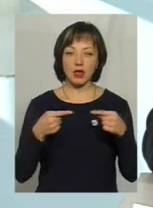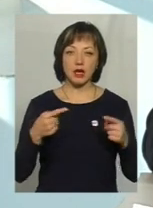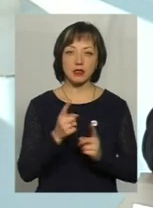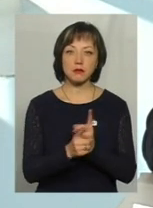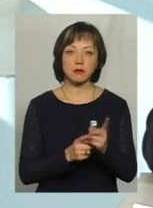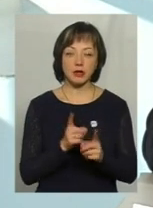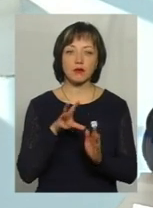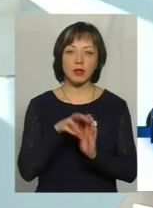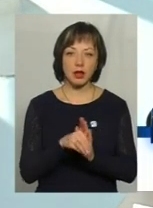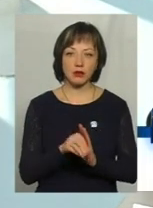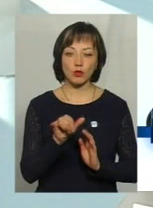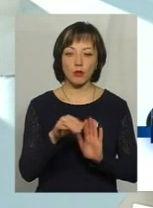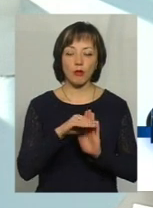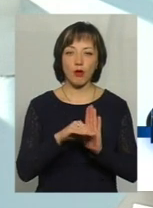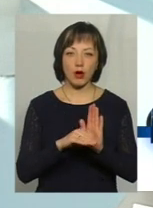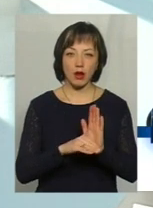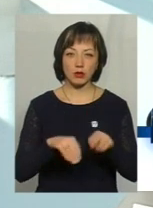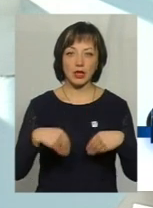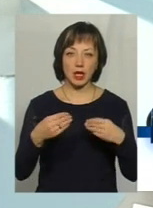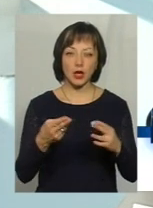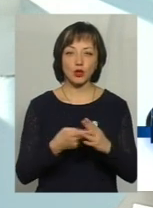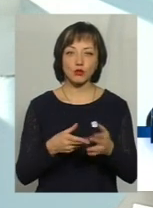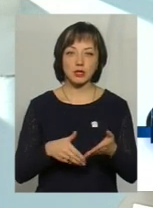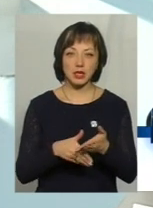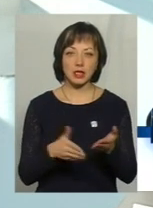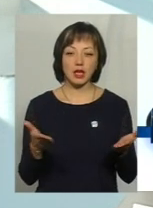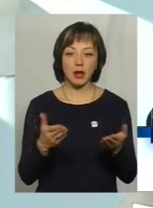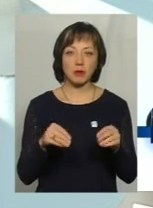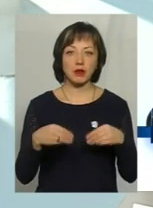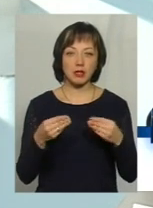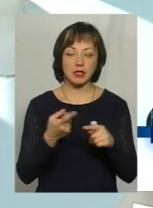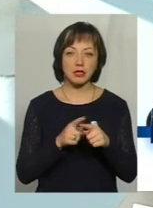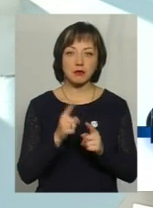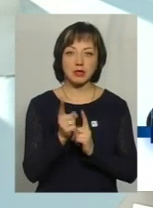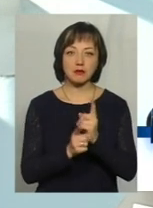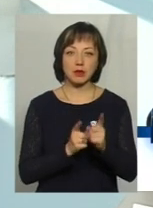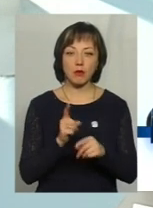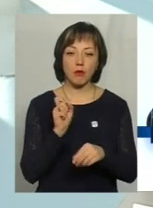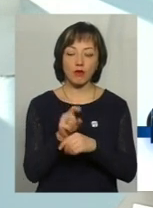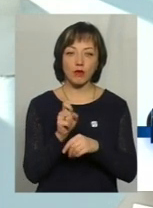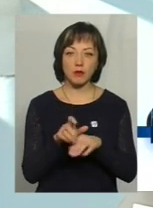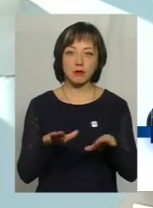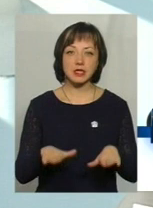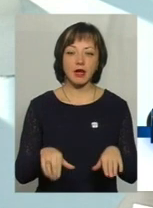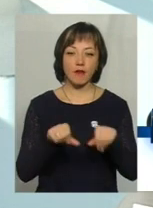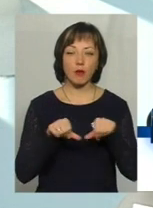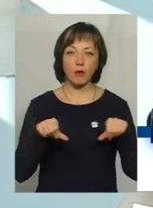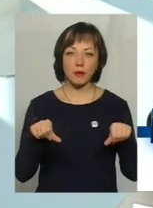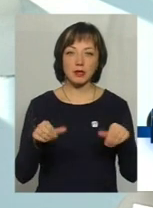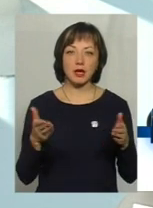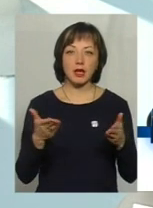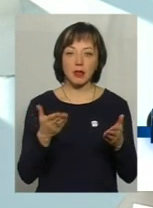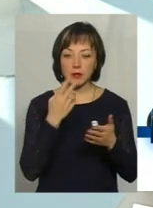змін внесено в порядок на дання субсидій, яким надали, цими змінами надали повноваження місцевим комісіям, які